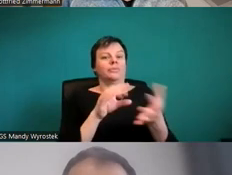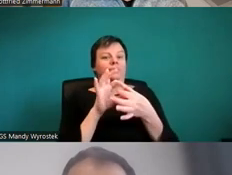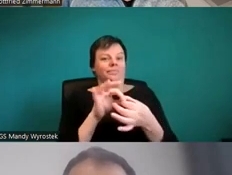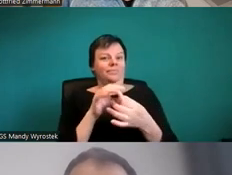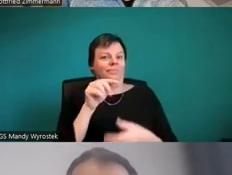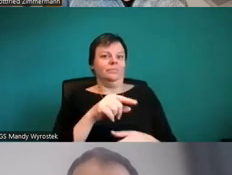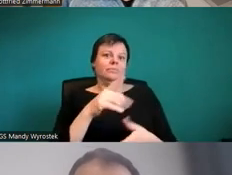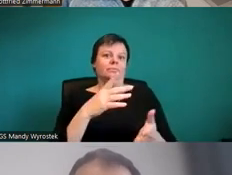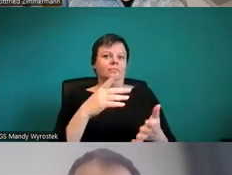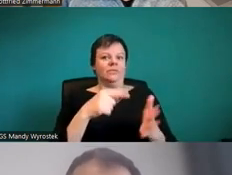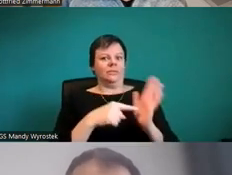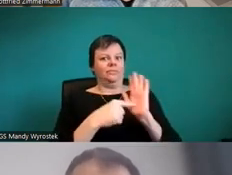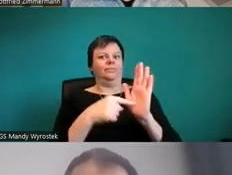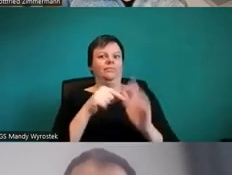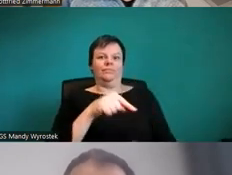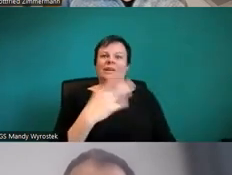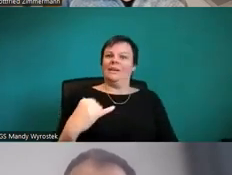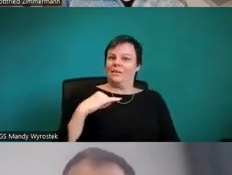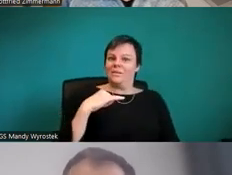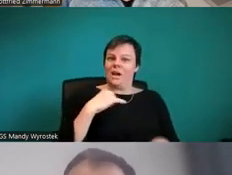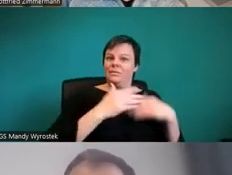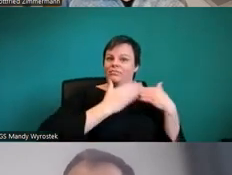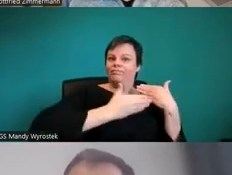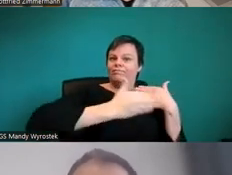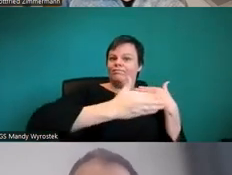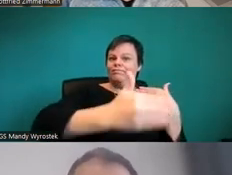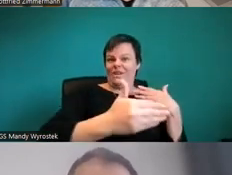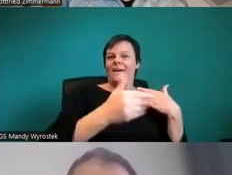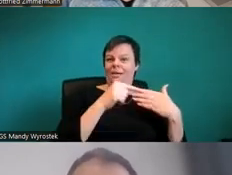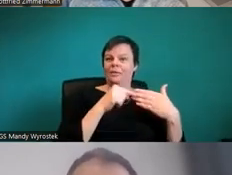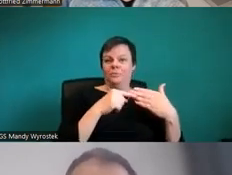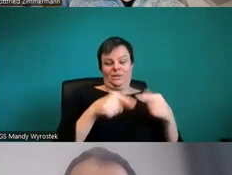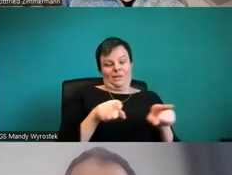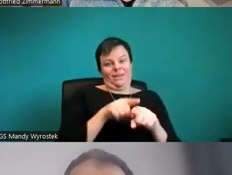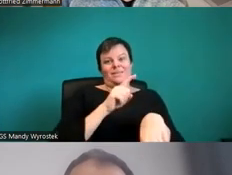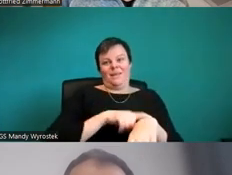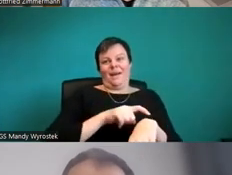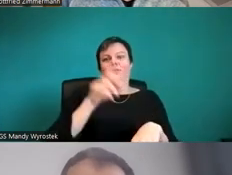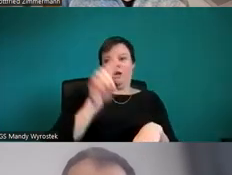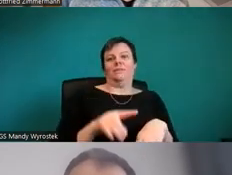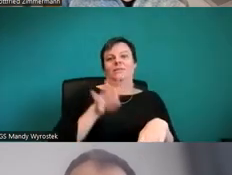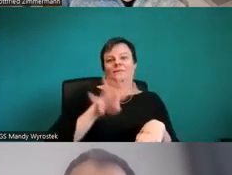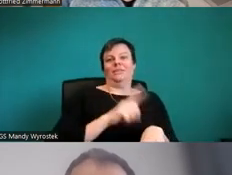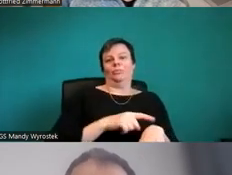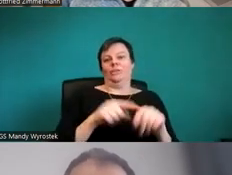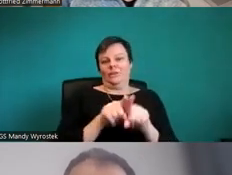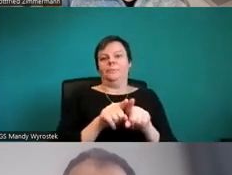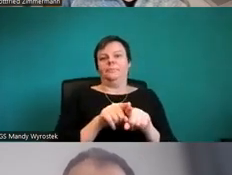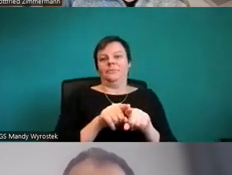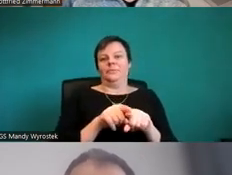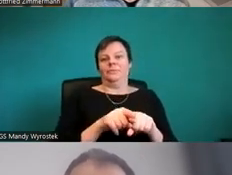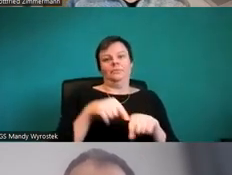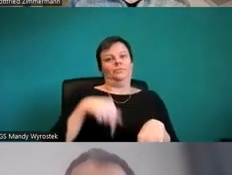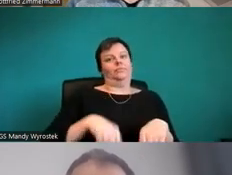Zur gleichen Zeit, Donnerstag um 14 Uhr, werden wir hauptsächlich wieder, Professor